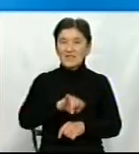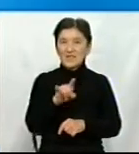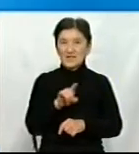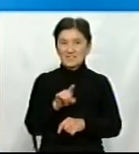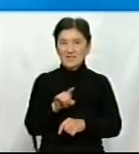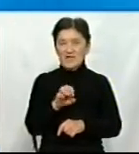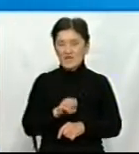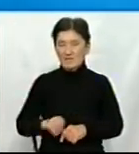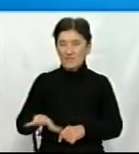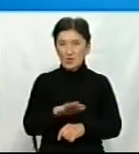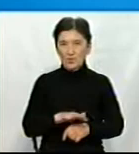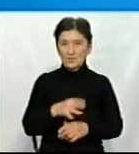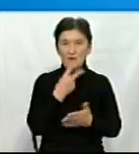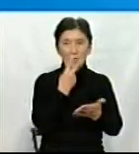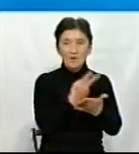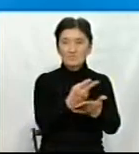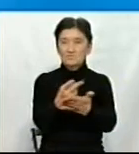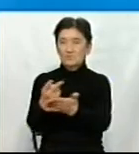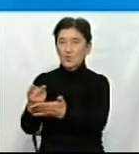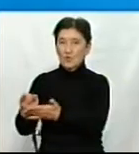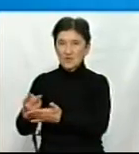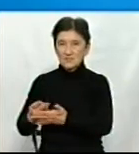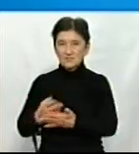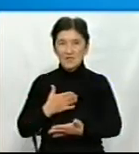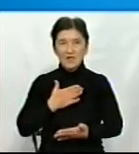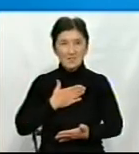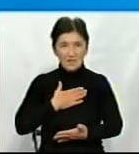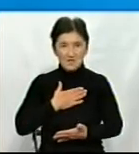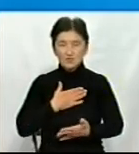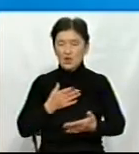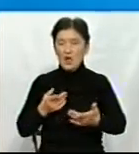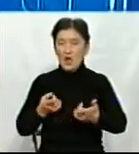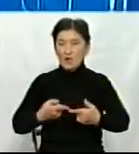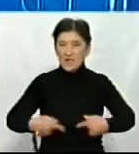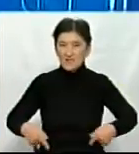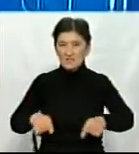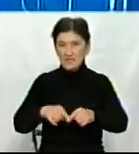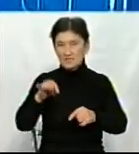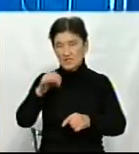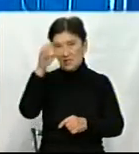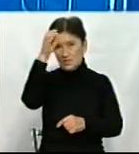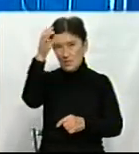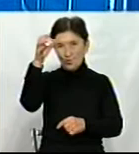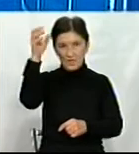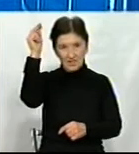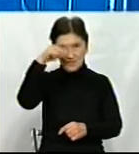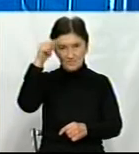провести їм демонстраційні покази нашої організації науки і навчання,